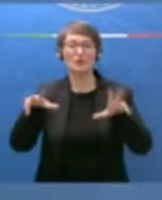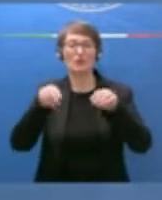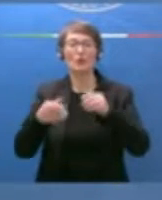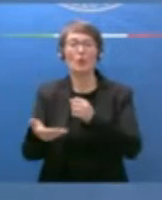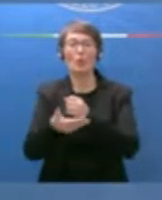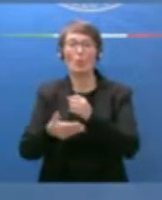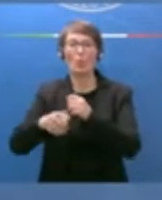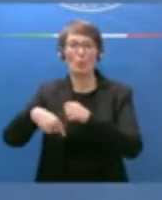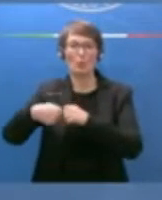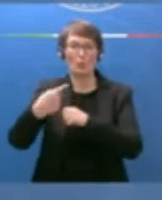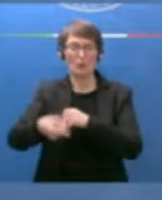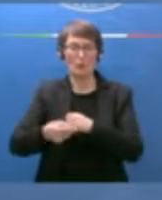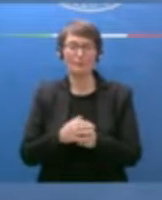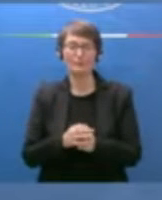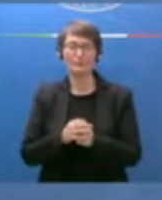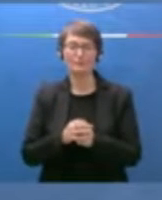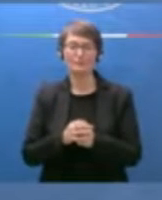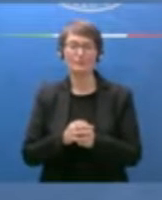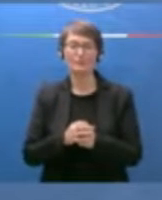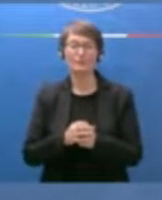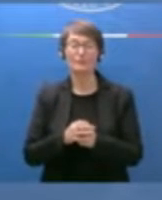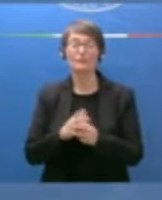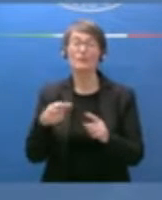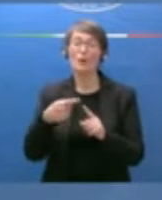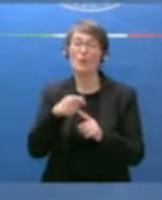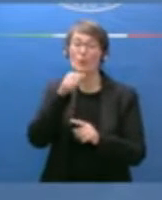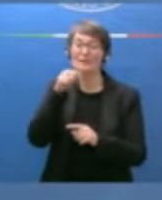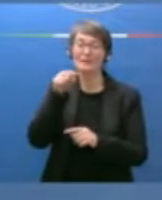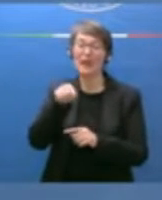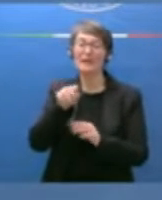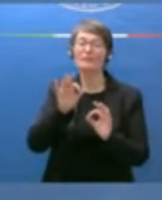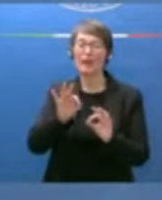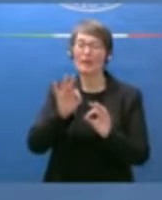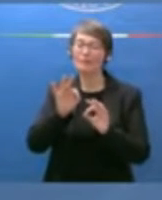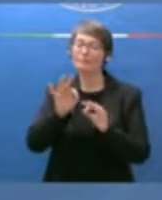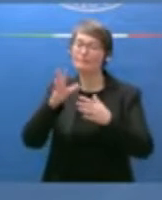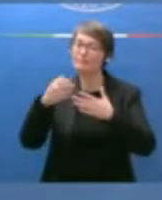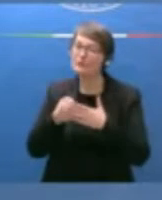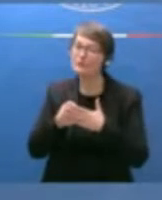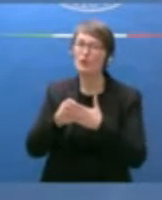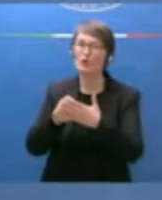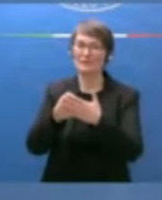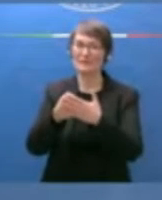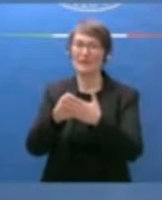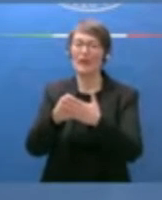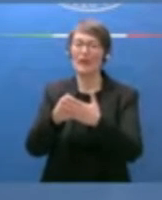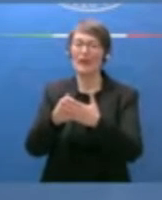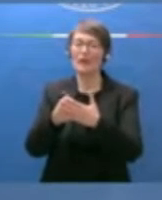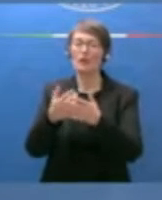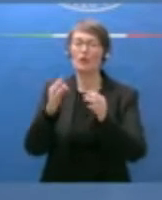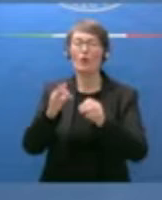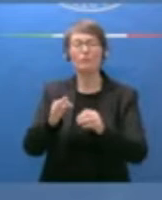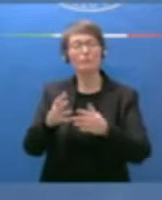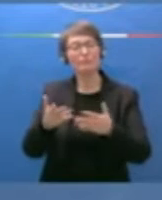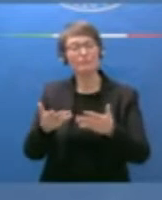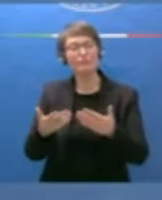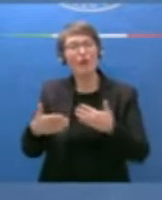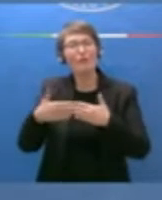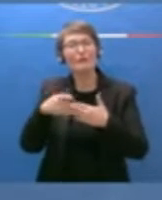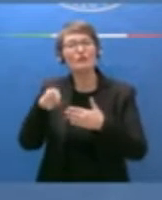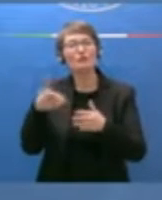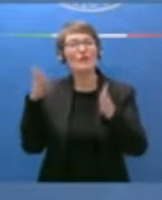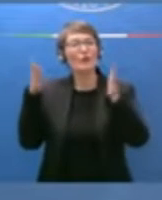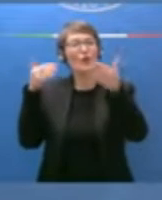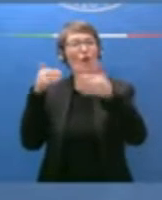per accompagnare per stare a fianco della magistratura in questo percorso di rinnovamento e pieno